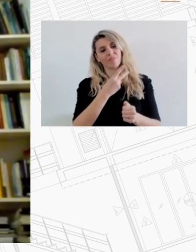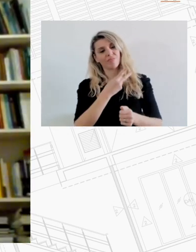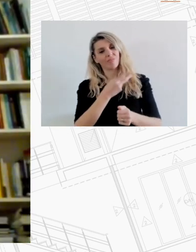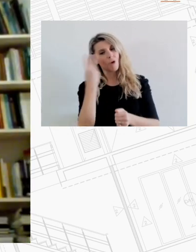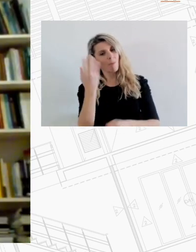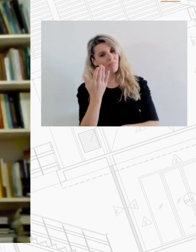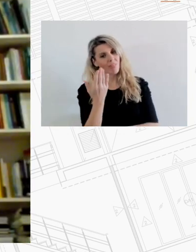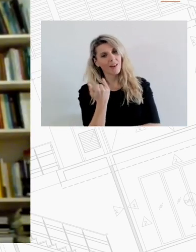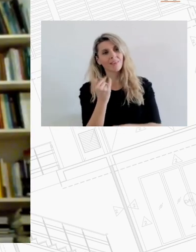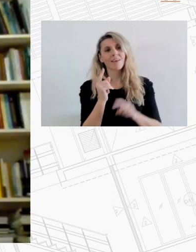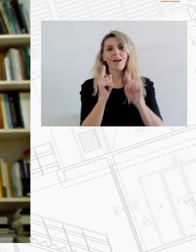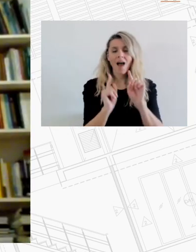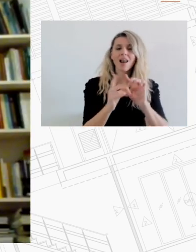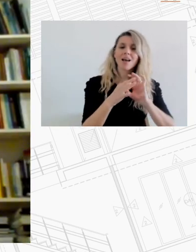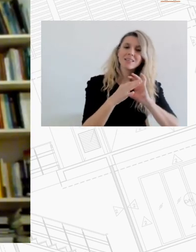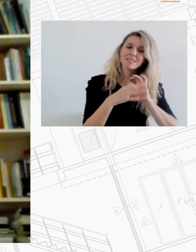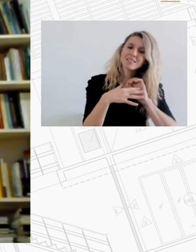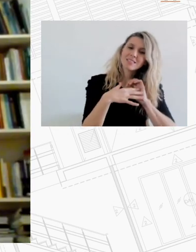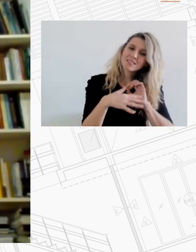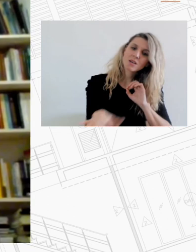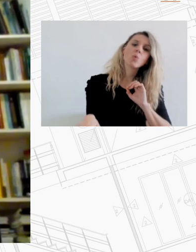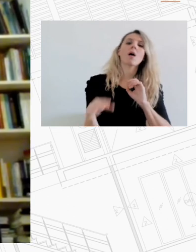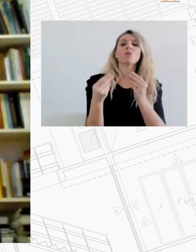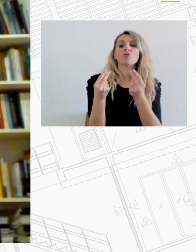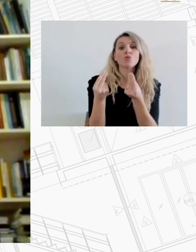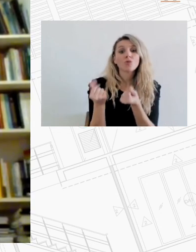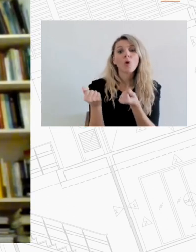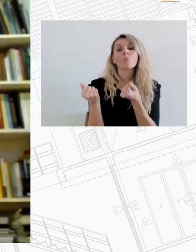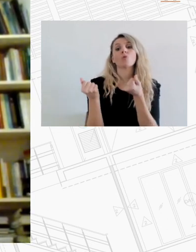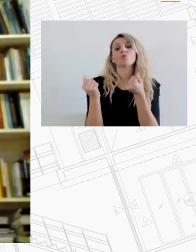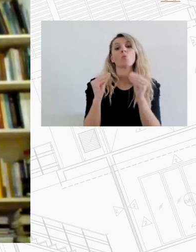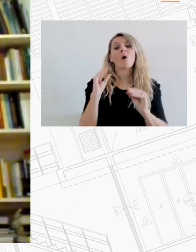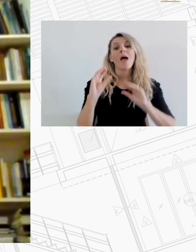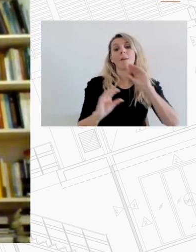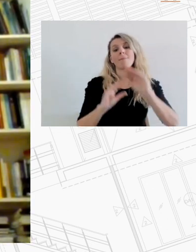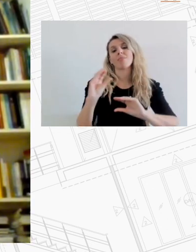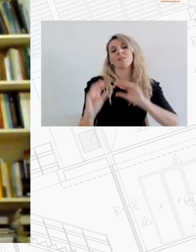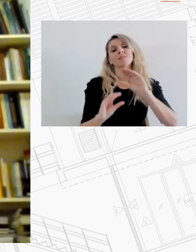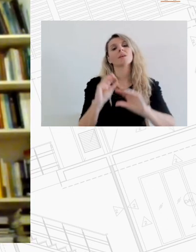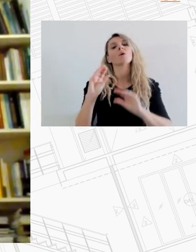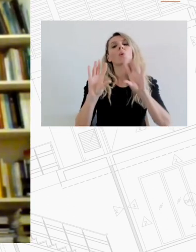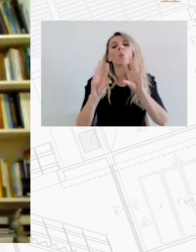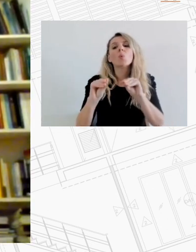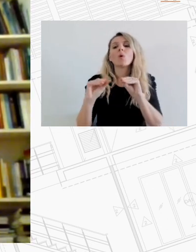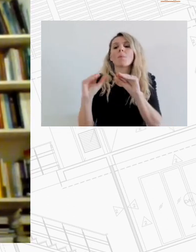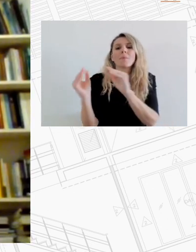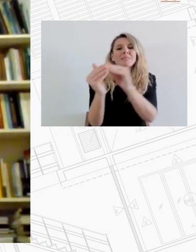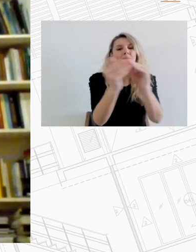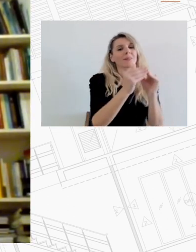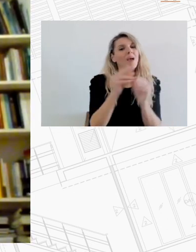της αγοράς και η ρύθμιση του τρόπου επένδυσης στο οικιστικό κυρίως από θέμα από επενδυτές